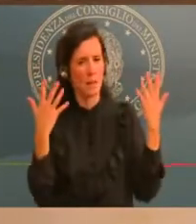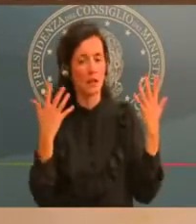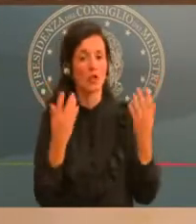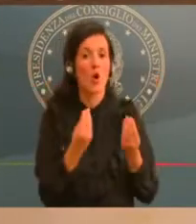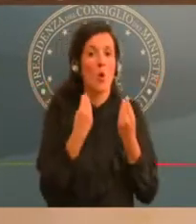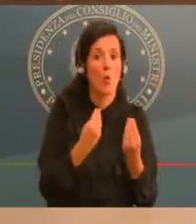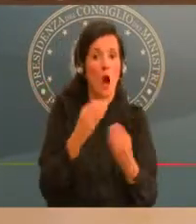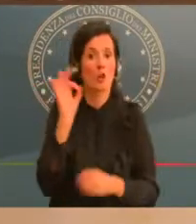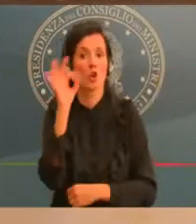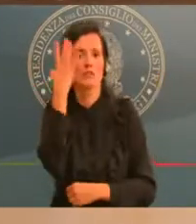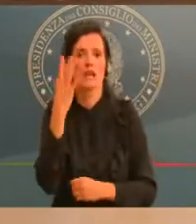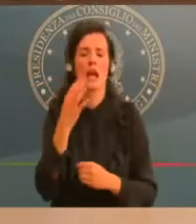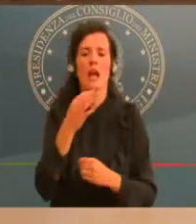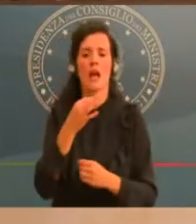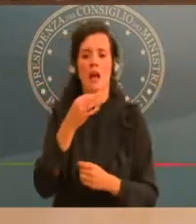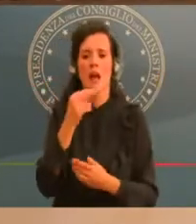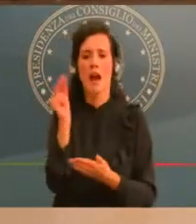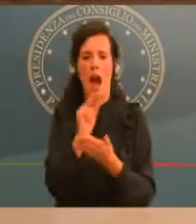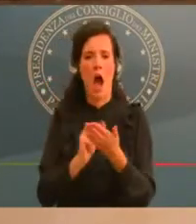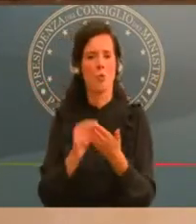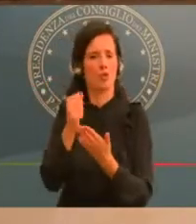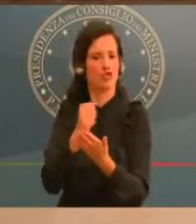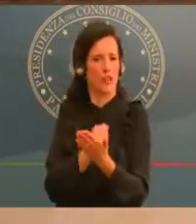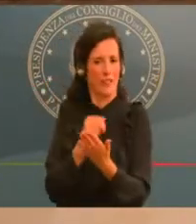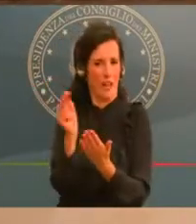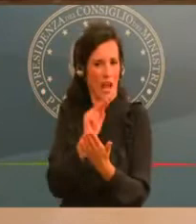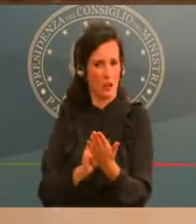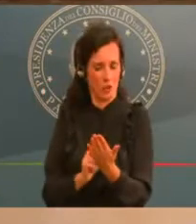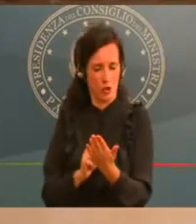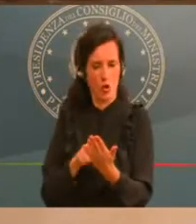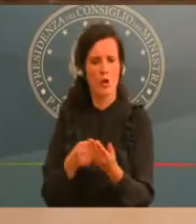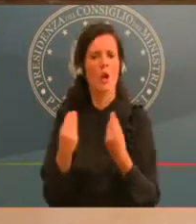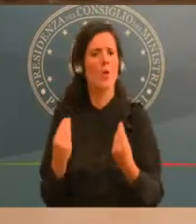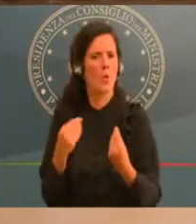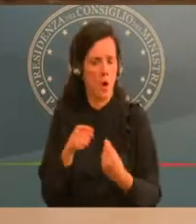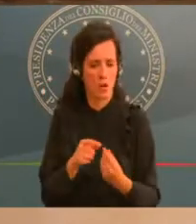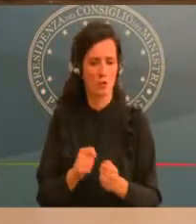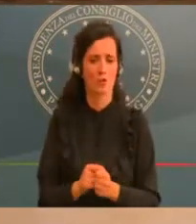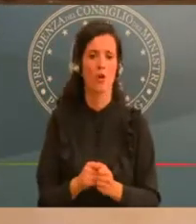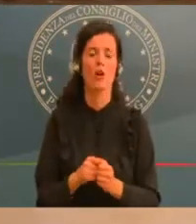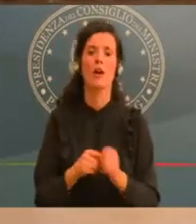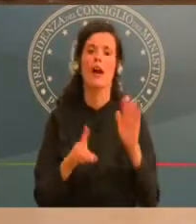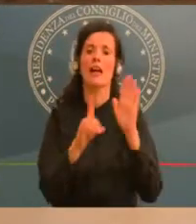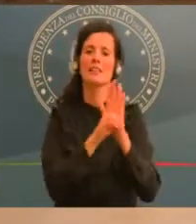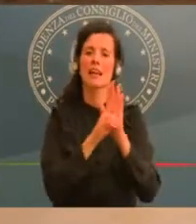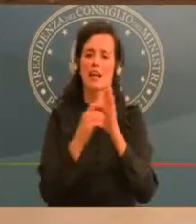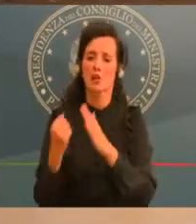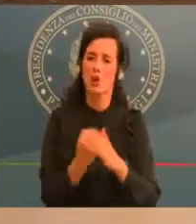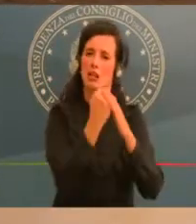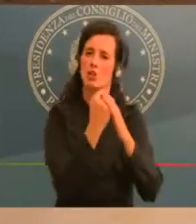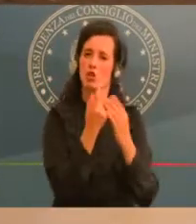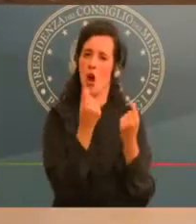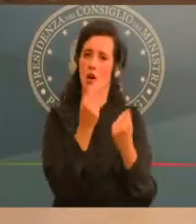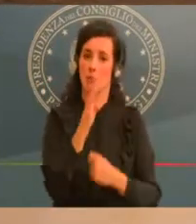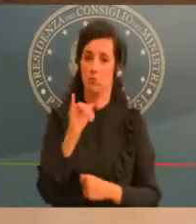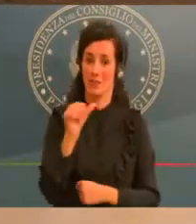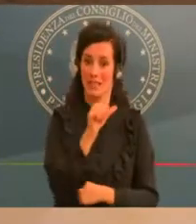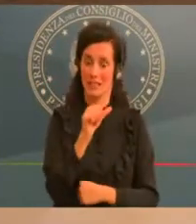ristori bis, se è verosimile la cifra che è circolata di uno stanziamento tra un miliardo e mezzo o due miliardi di euro,